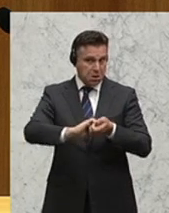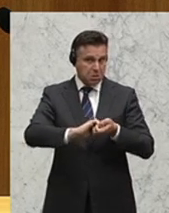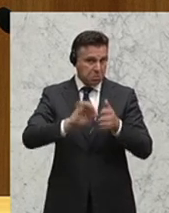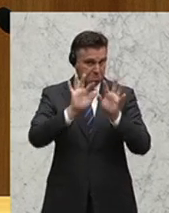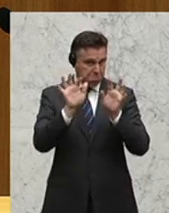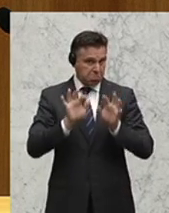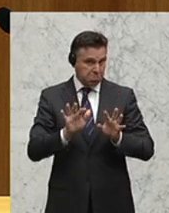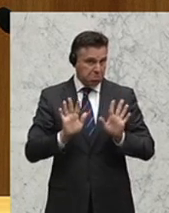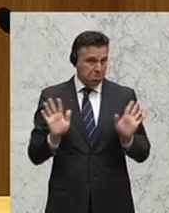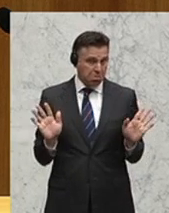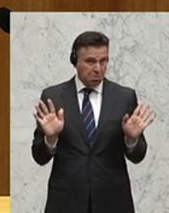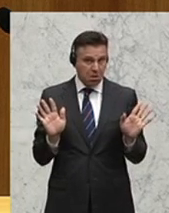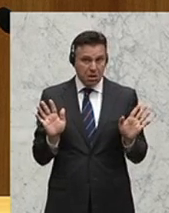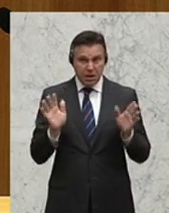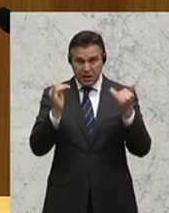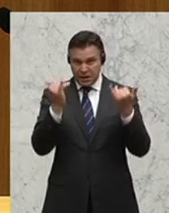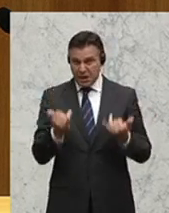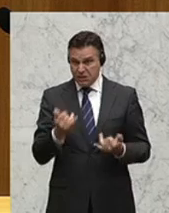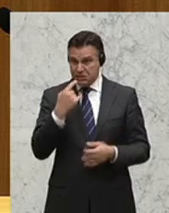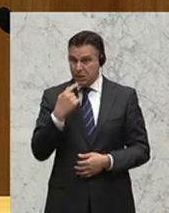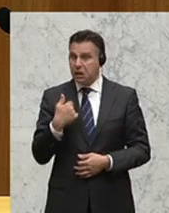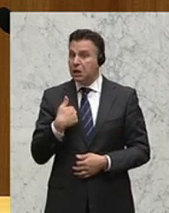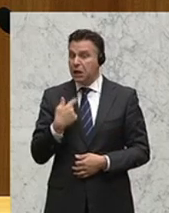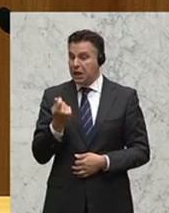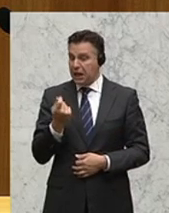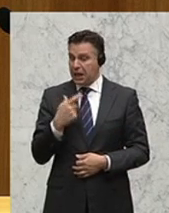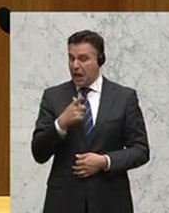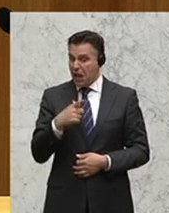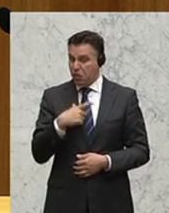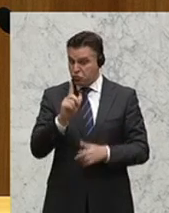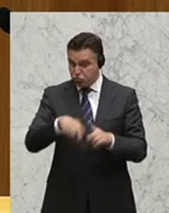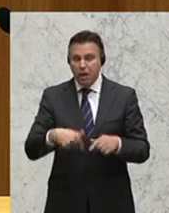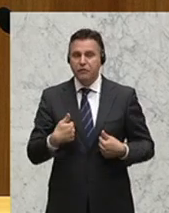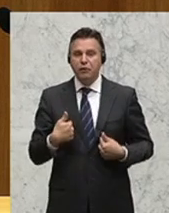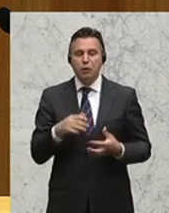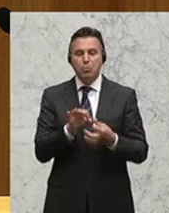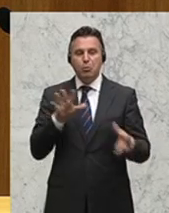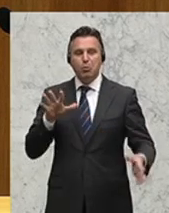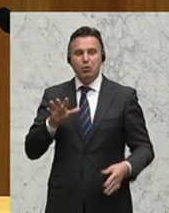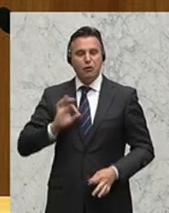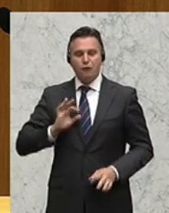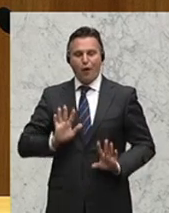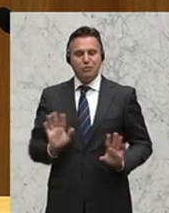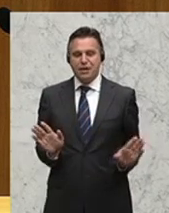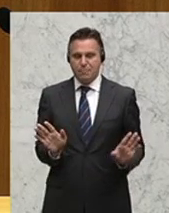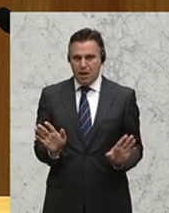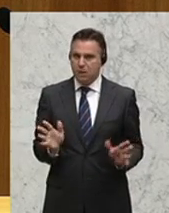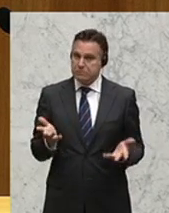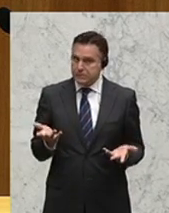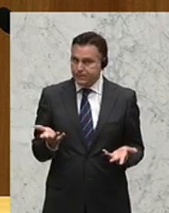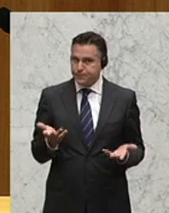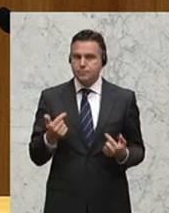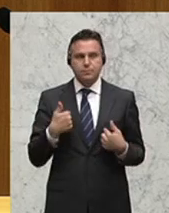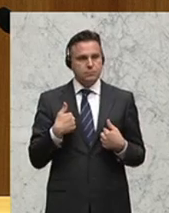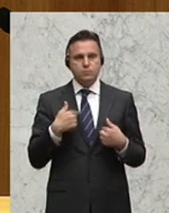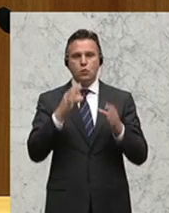Gilt dann das alte Sprichwort, beim Geld hört sich die Freundschaft auf? Wir als ÖVP vertreten